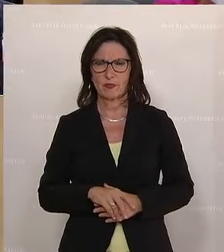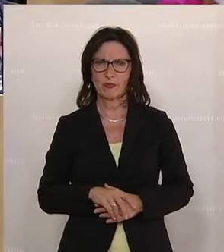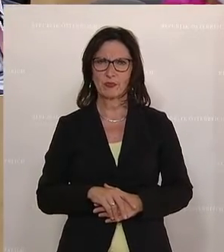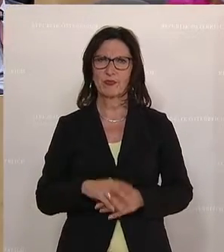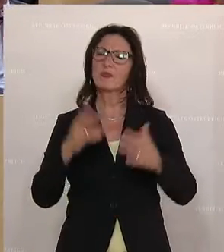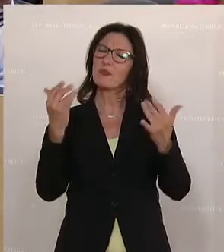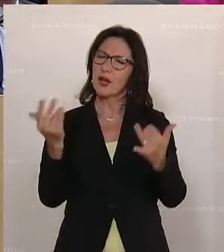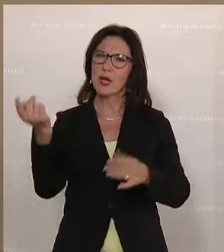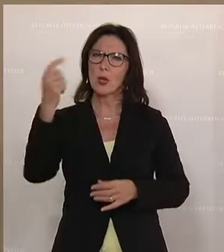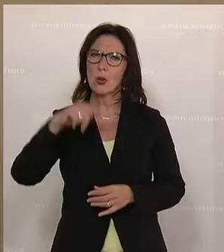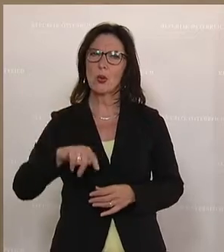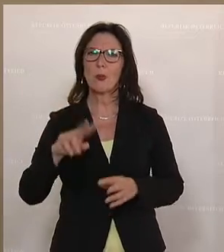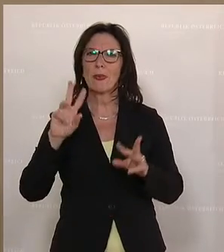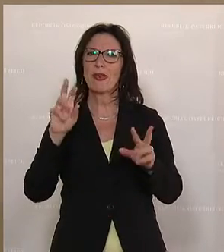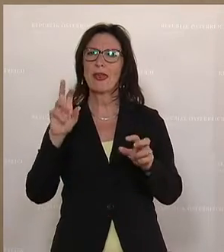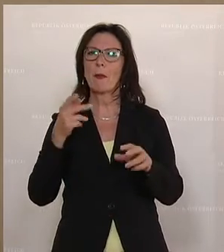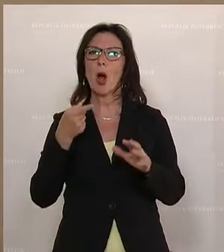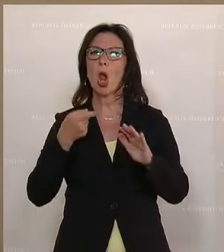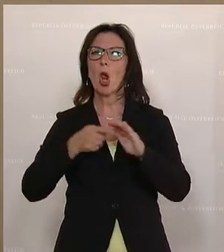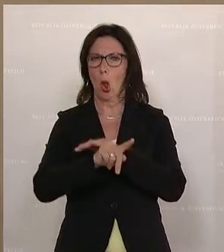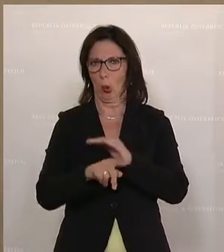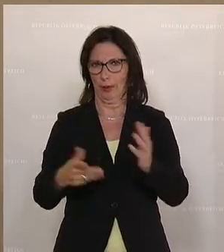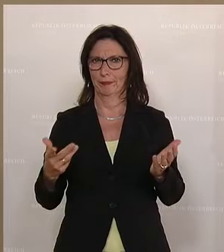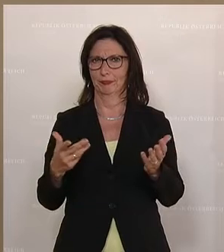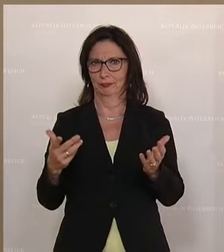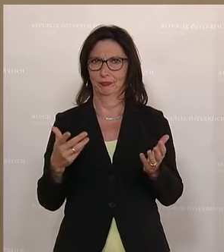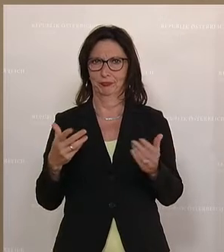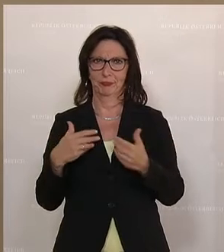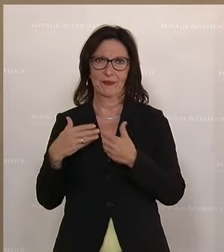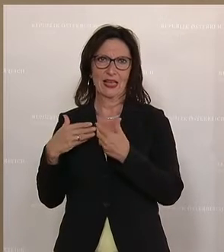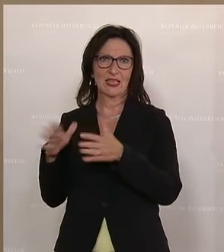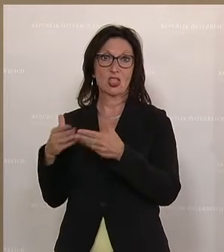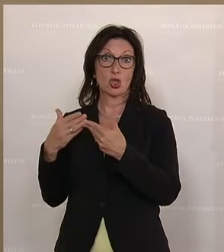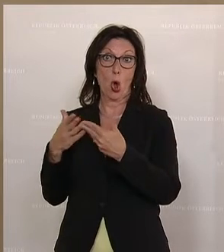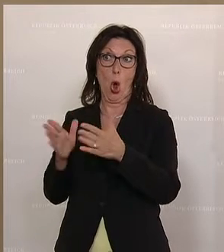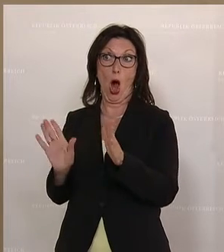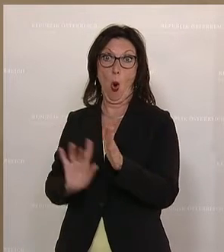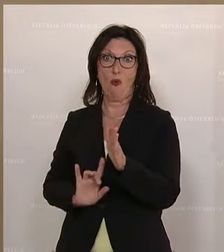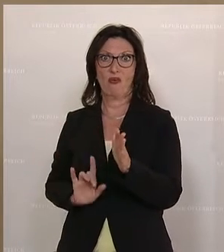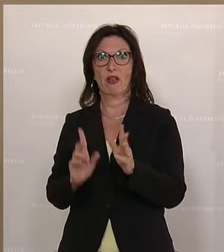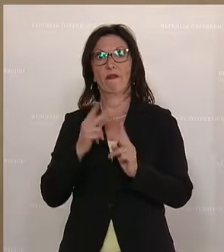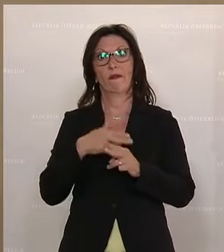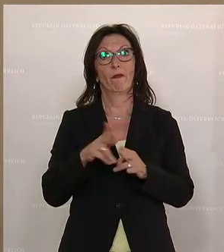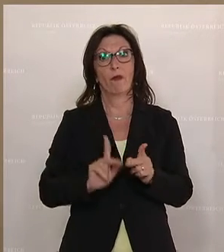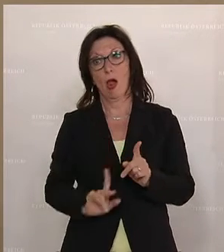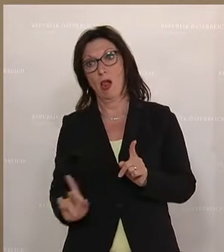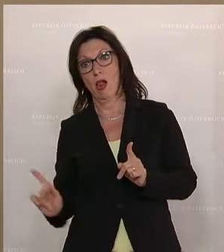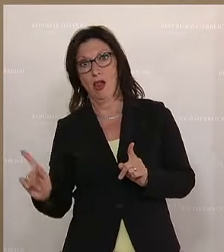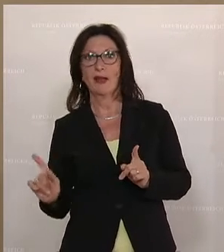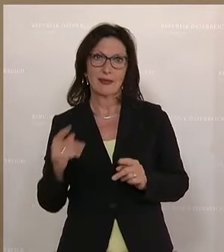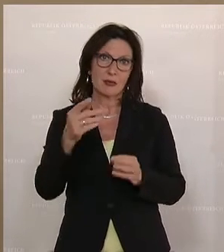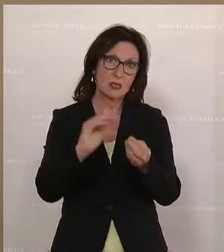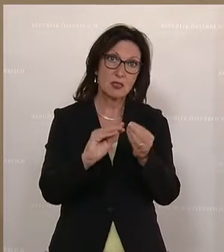Kommen wir zur Lücke, zum Scheunentor, was ganz, ganz weit offen steht. Und das ist ja die Problematik an dem